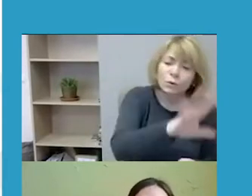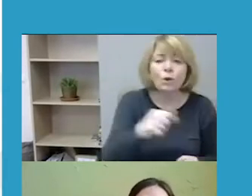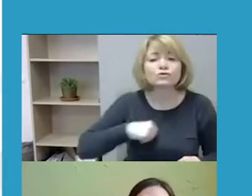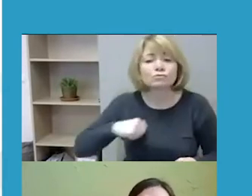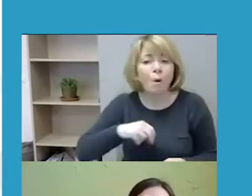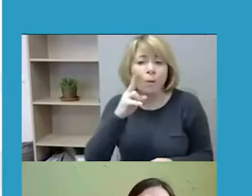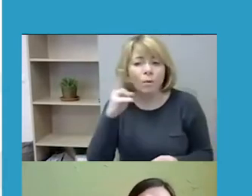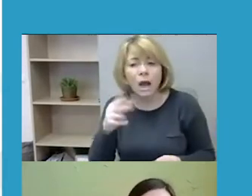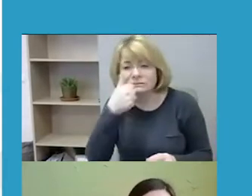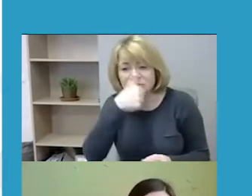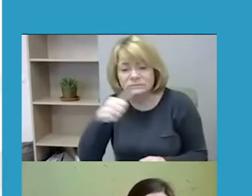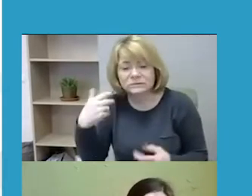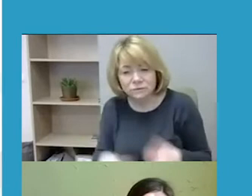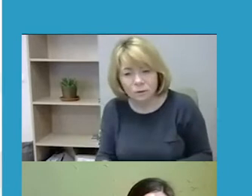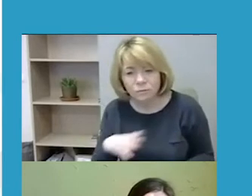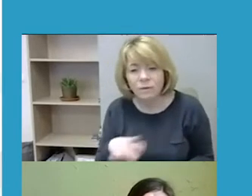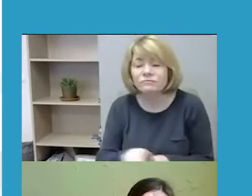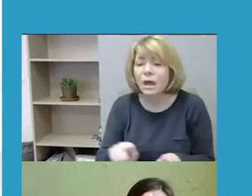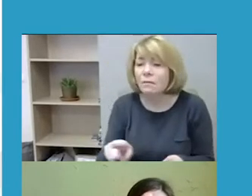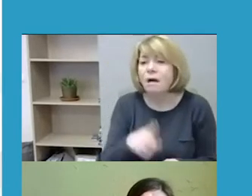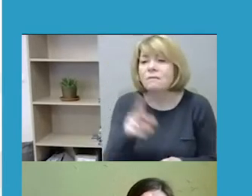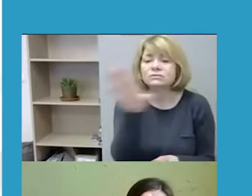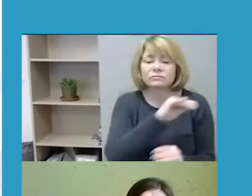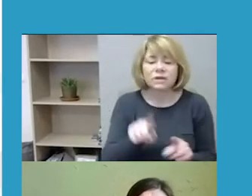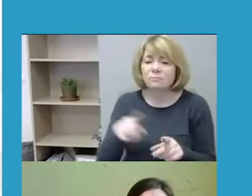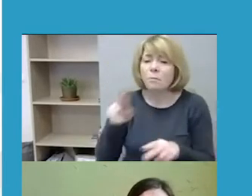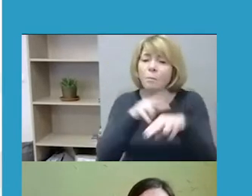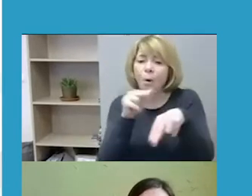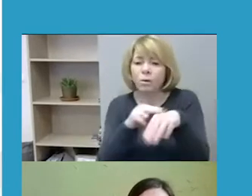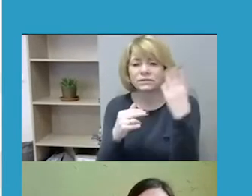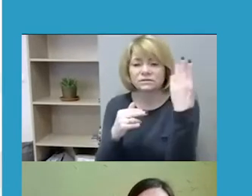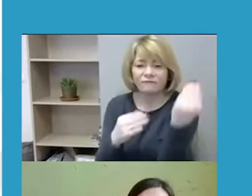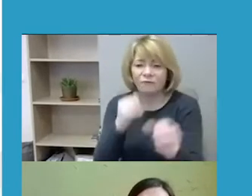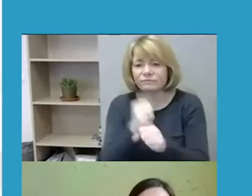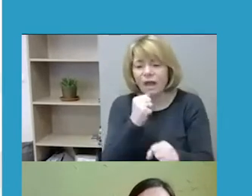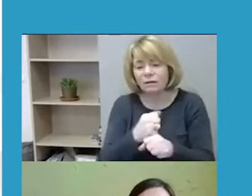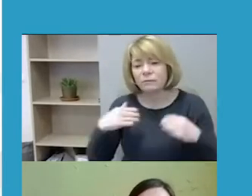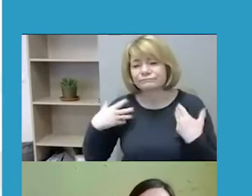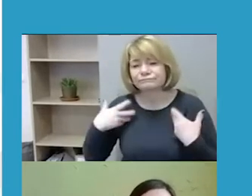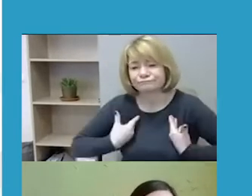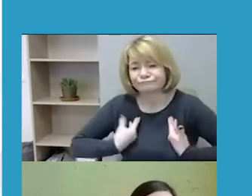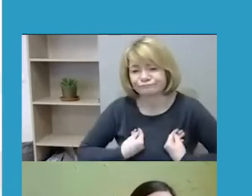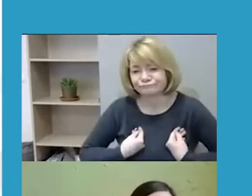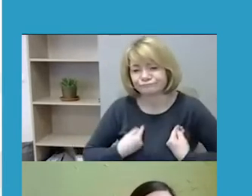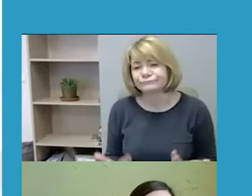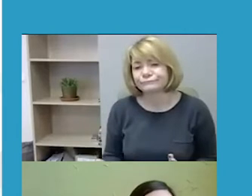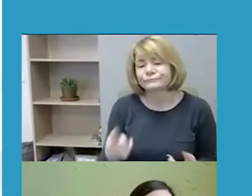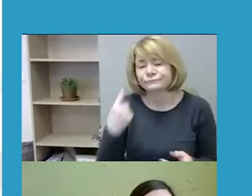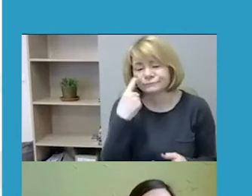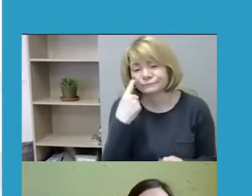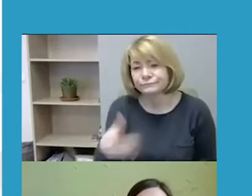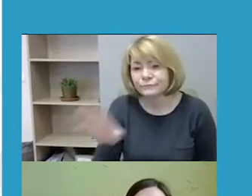yra nusivylę Teisės augos institucijų reakciją į jų pranešimus. Respondentai pažymėjo, jog